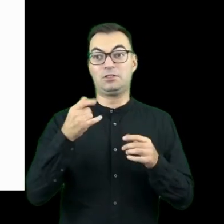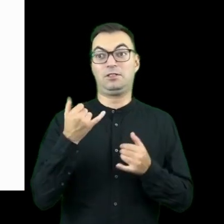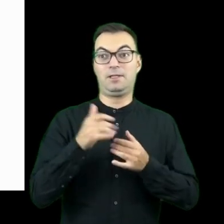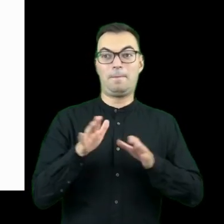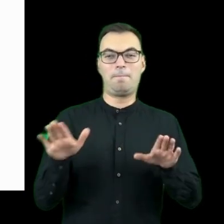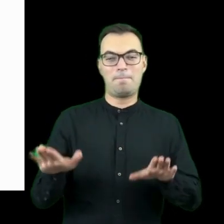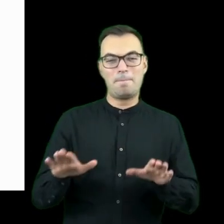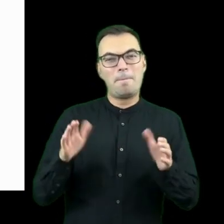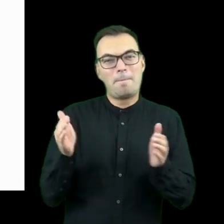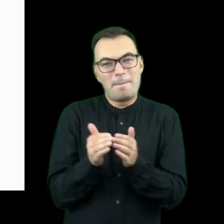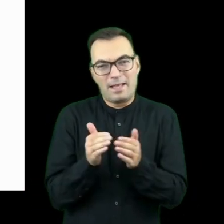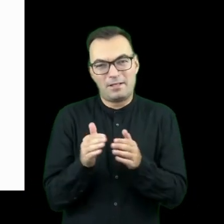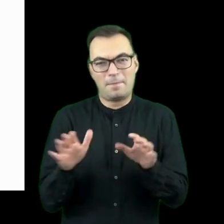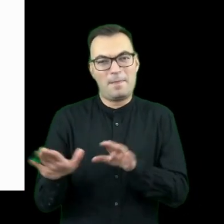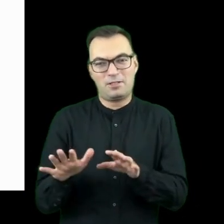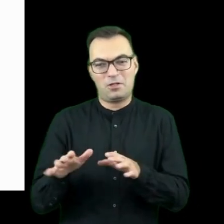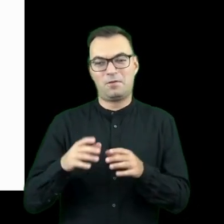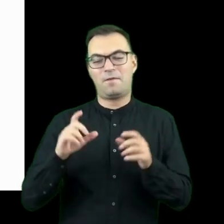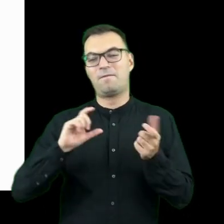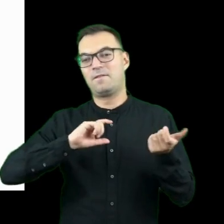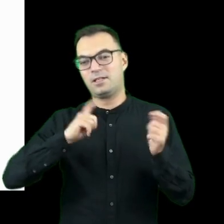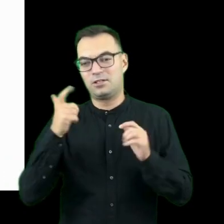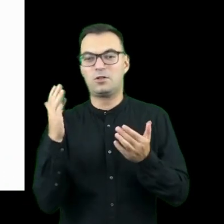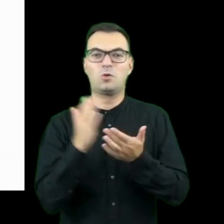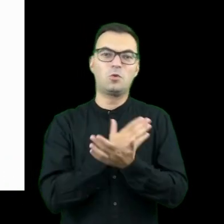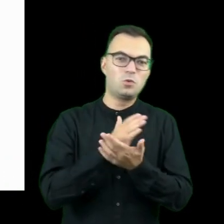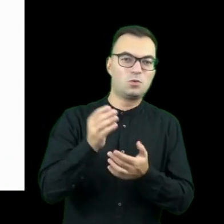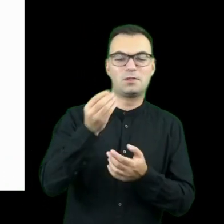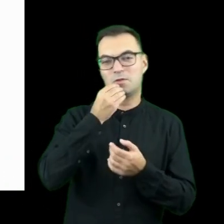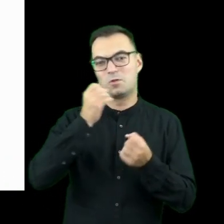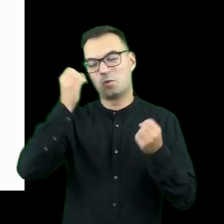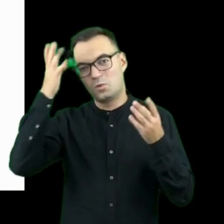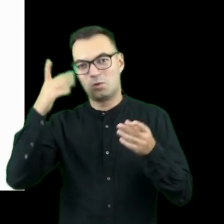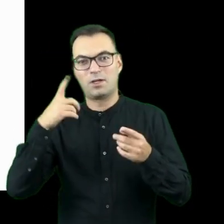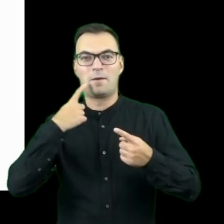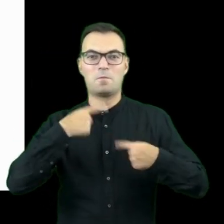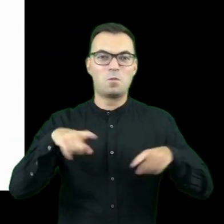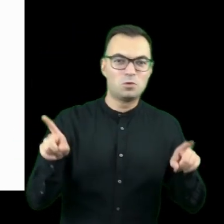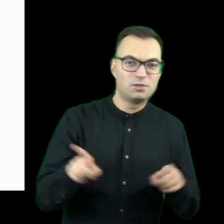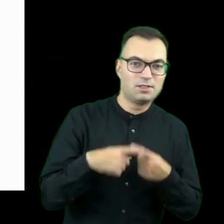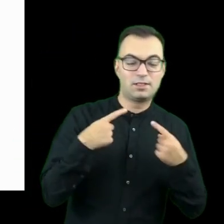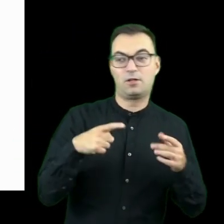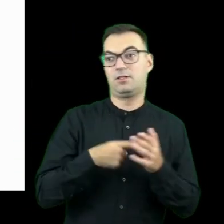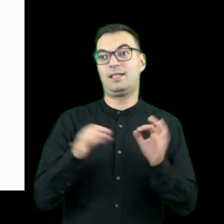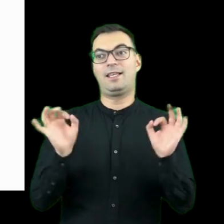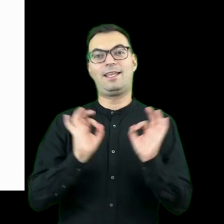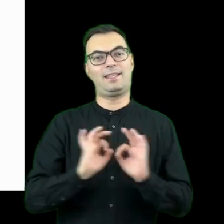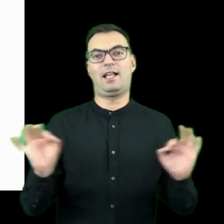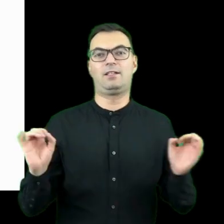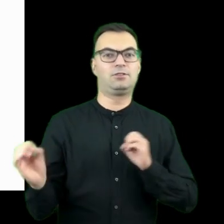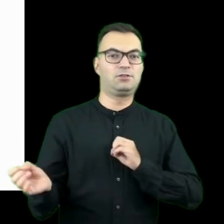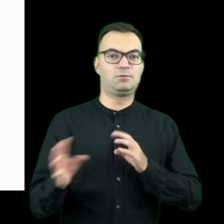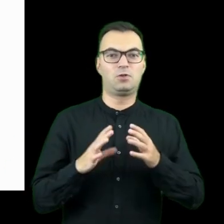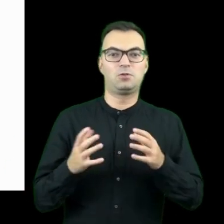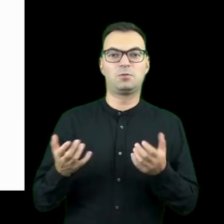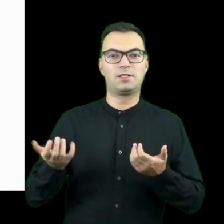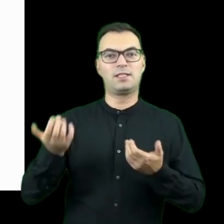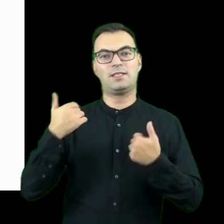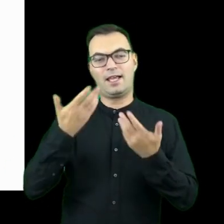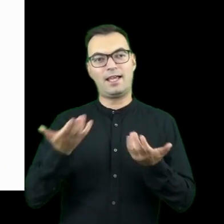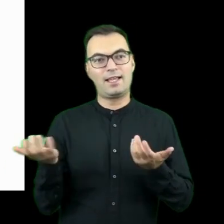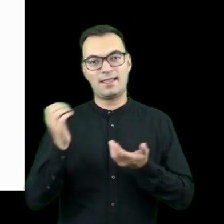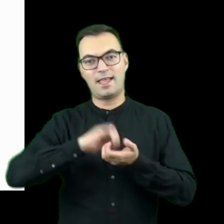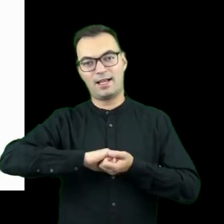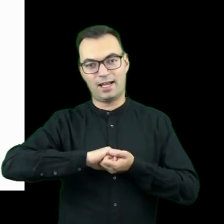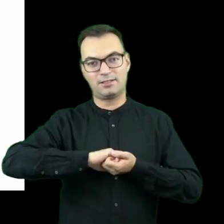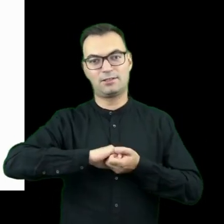dostrzeżenie tego, tego, że lokalne wydarzenia prezentujące muzykę, kuchnię, zabawę i kulturę są świetnym sposobem na integrację